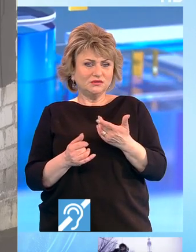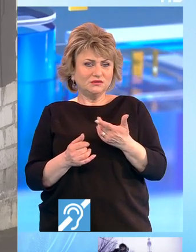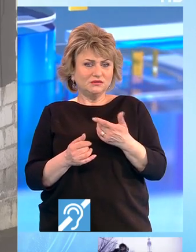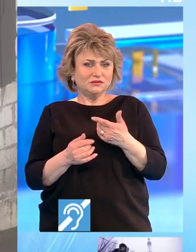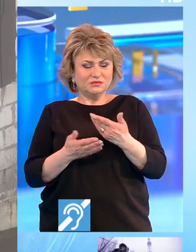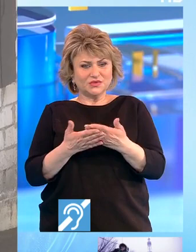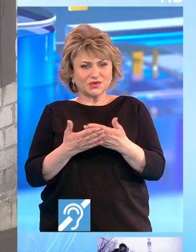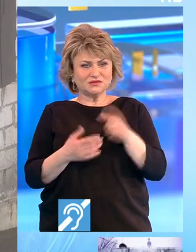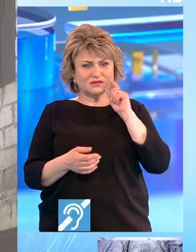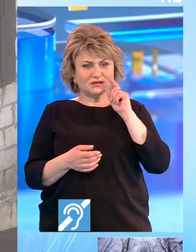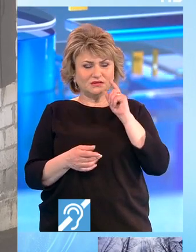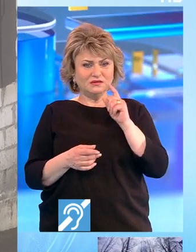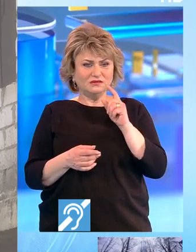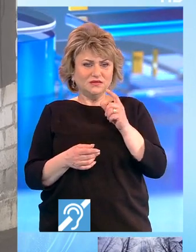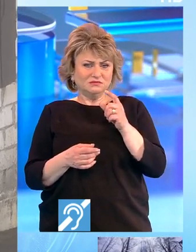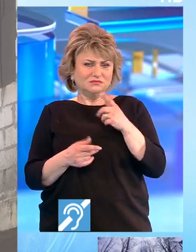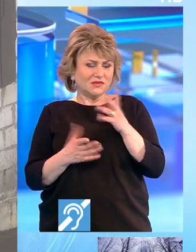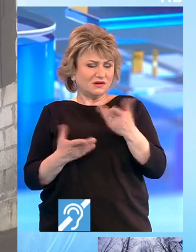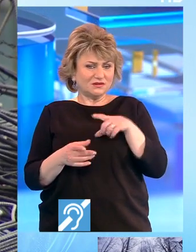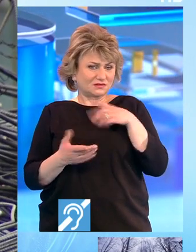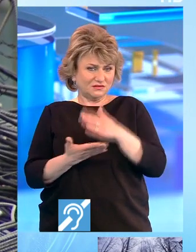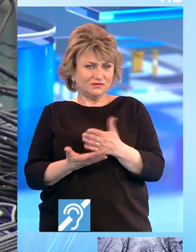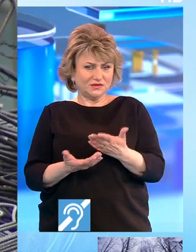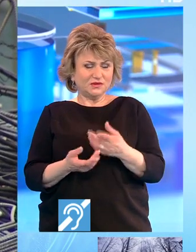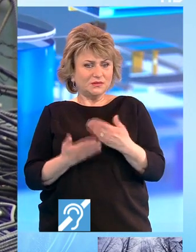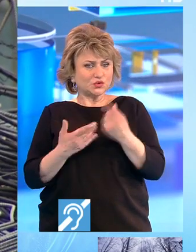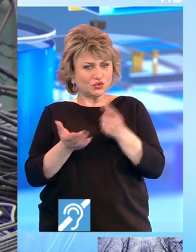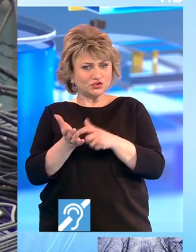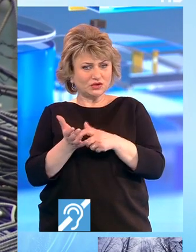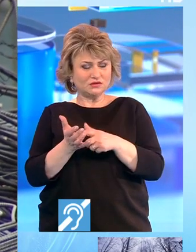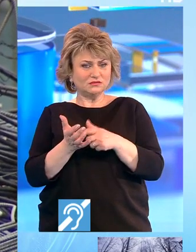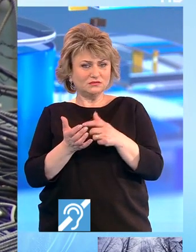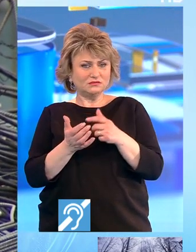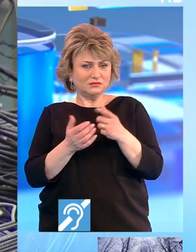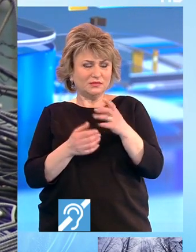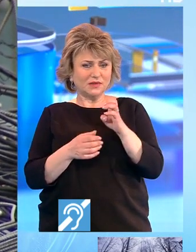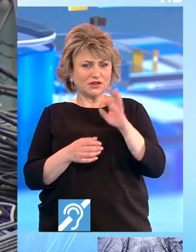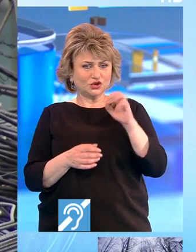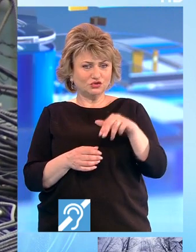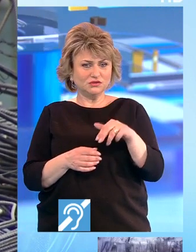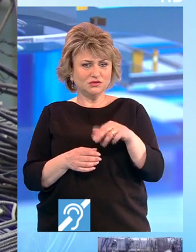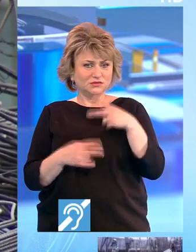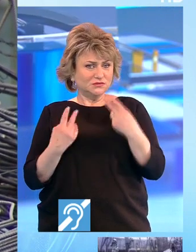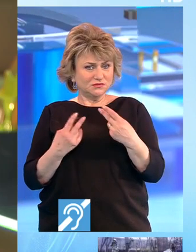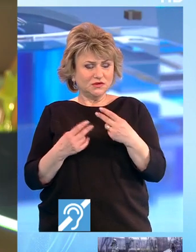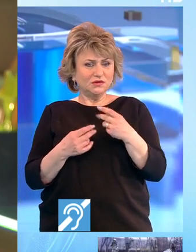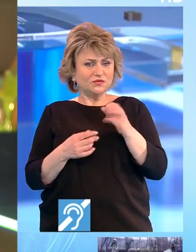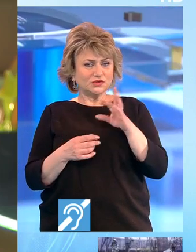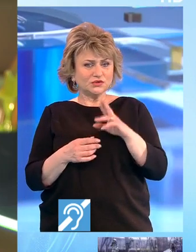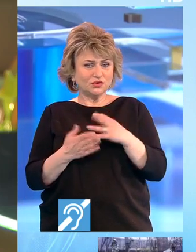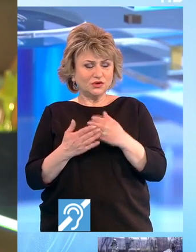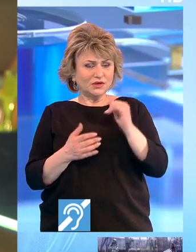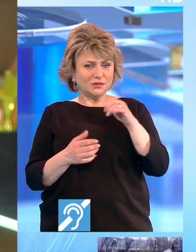pildă, fără de care nu se pot realiza construcții. Pentru oțelul beton, cel mai important furnizor de